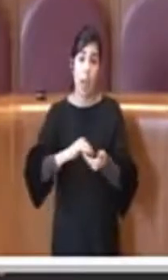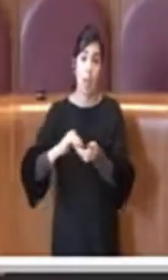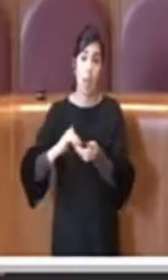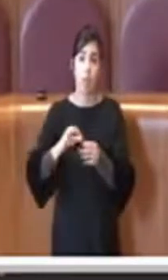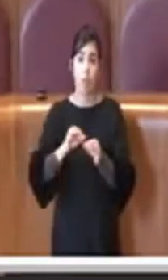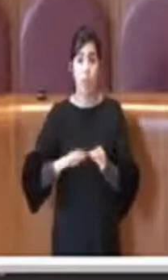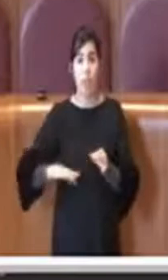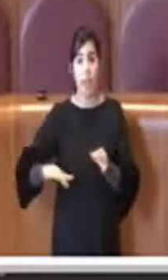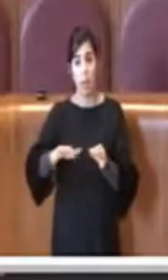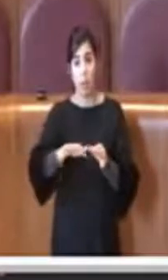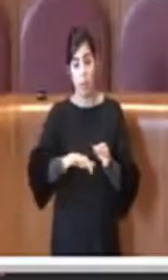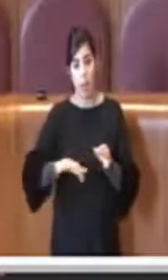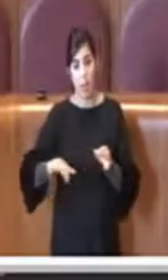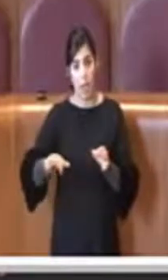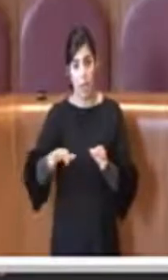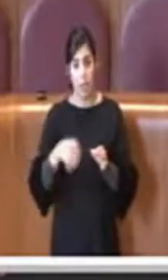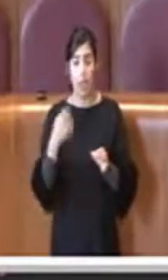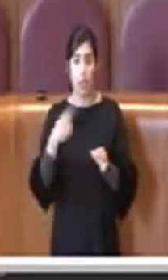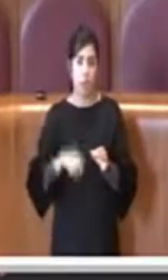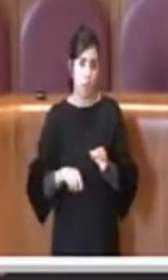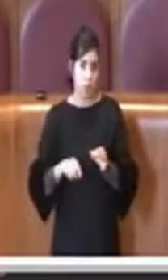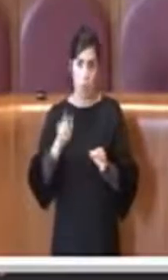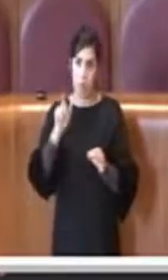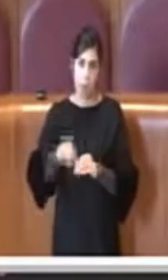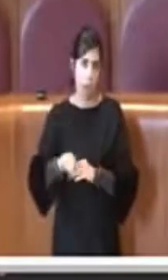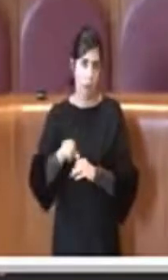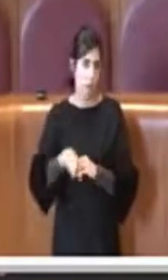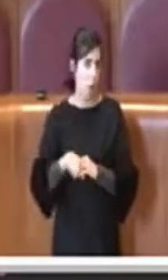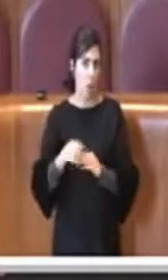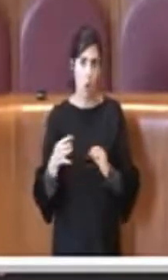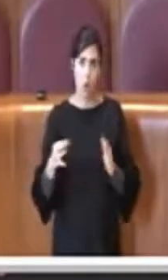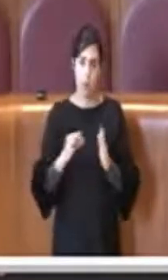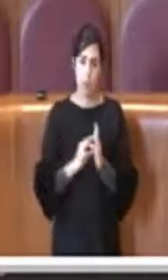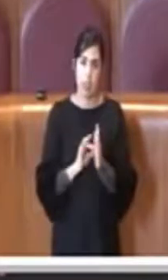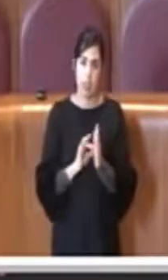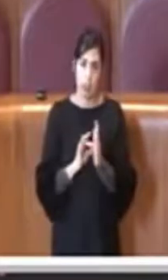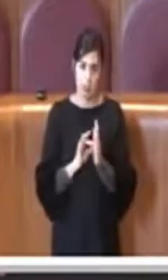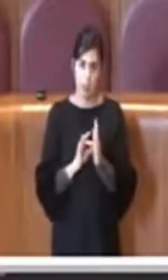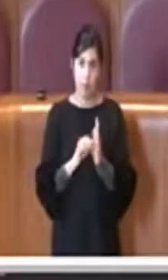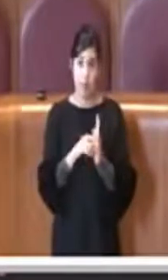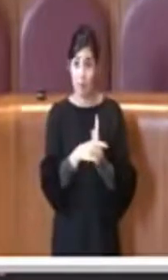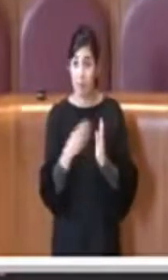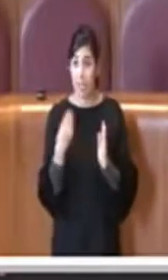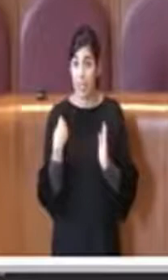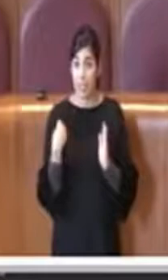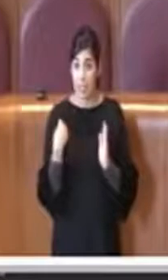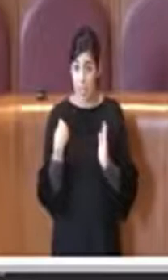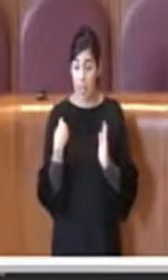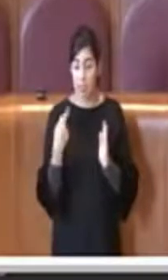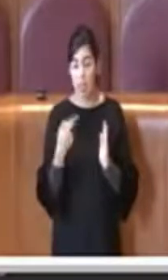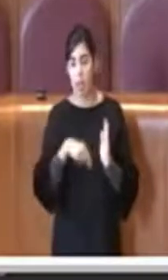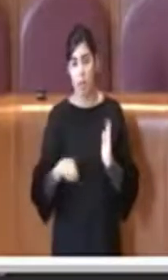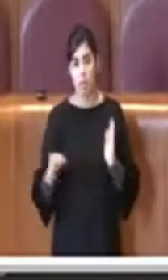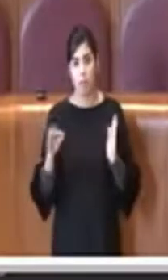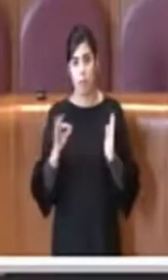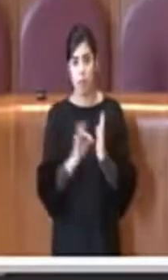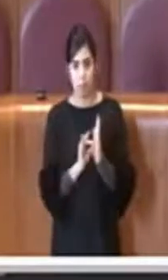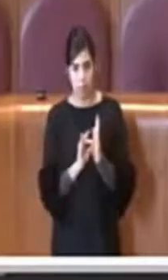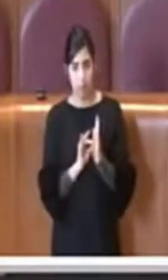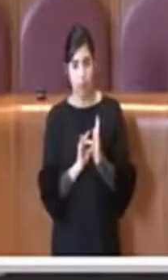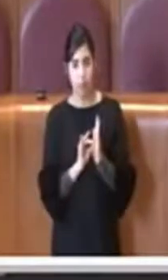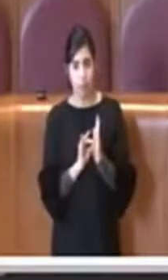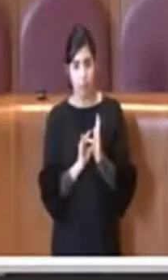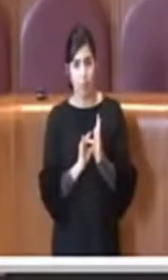questa è una caratteristica imprescindibile è una richiesta che è fatta dal territorio e che